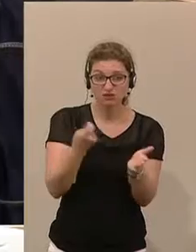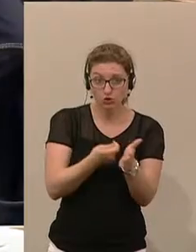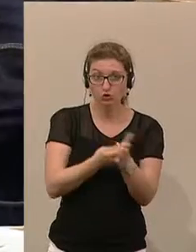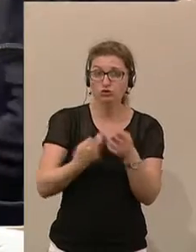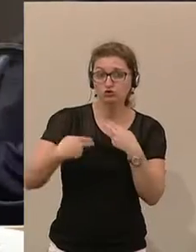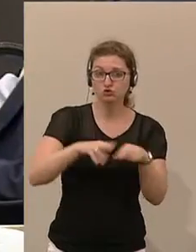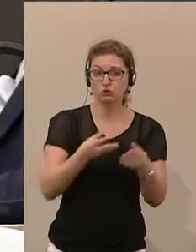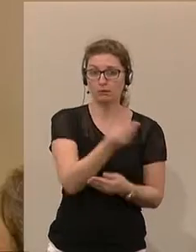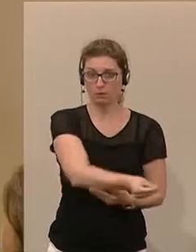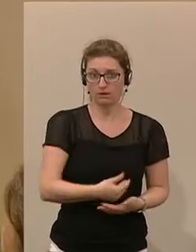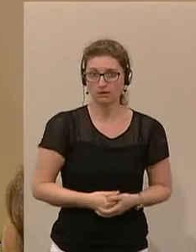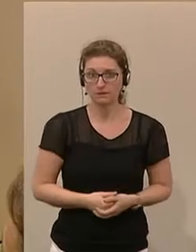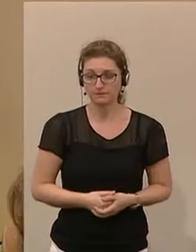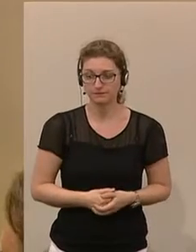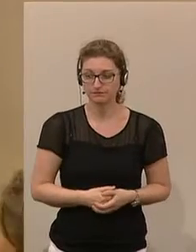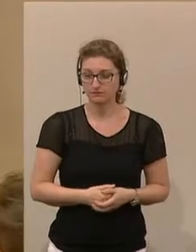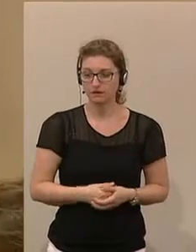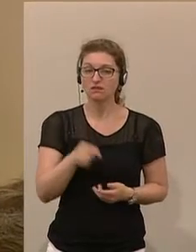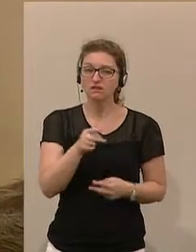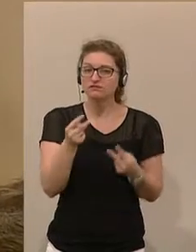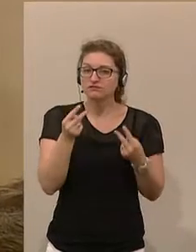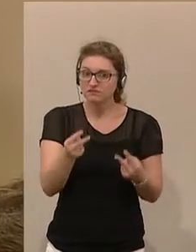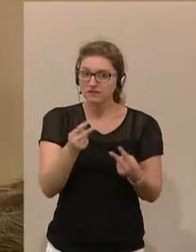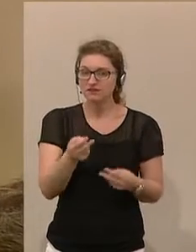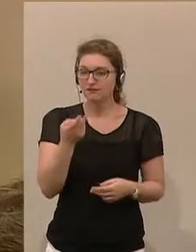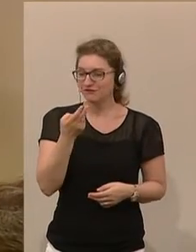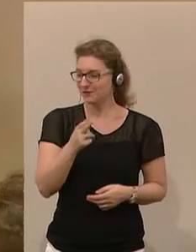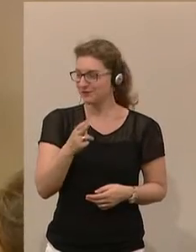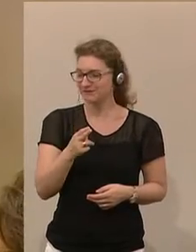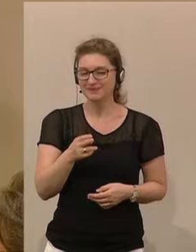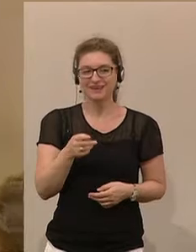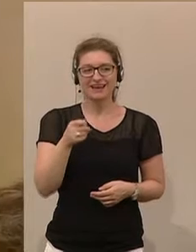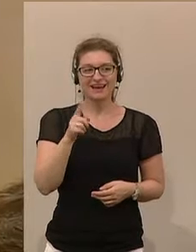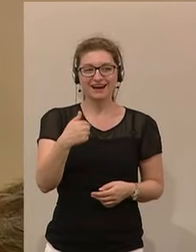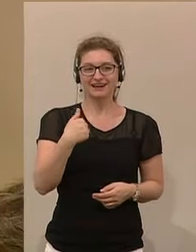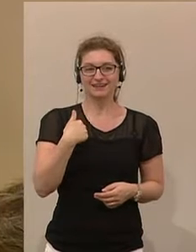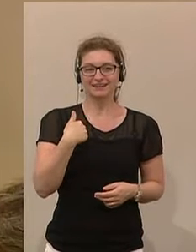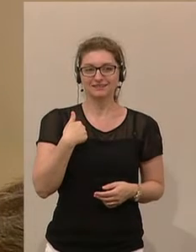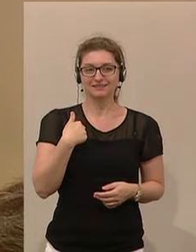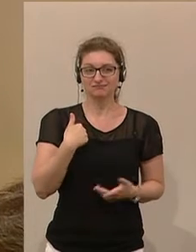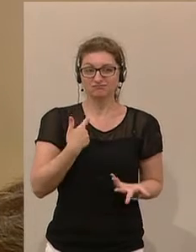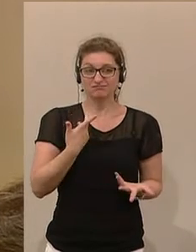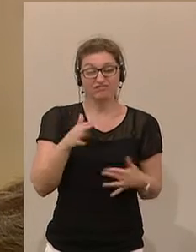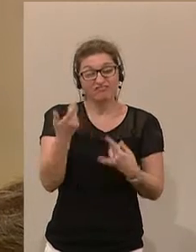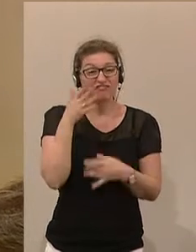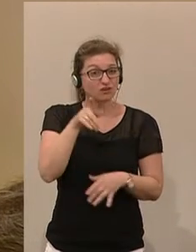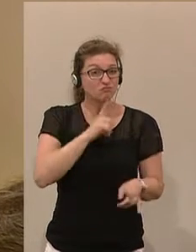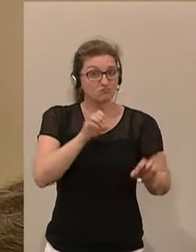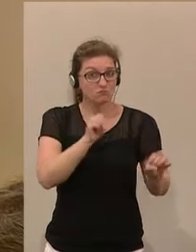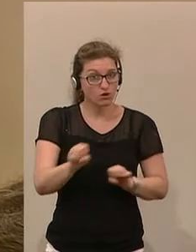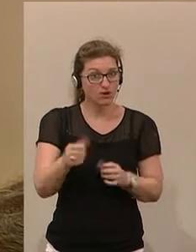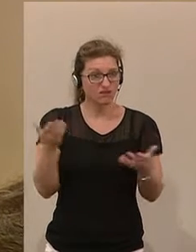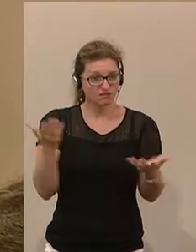erhalten. Das ist ganz wichtig dahingehend, weil es sonst nämlich nur möglich gewesen wäre, dass